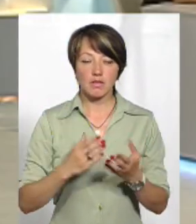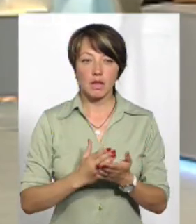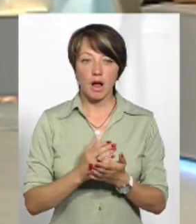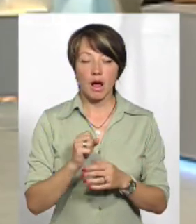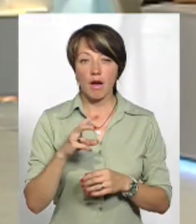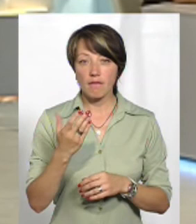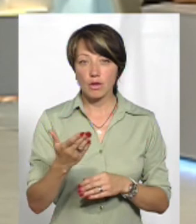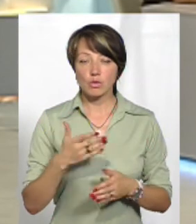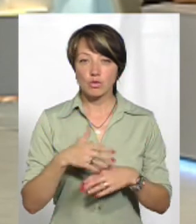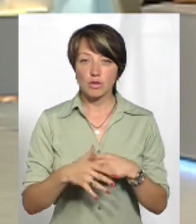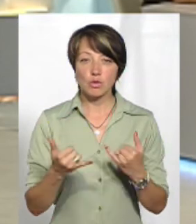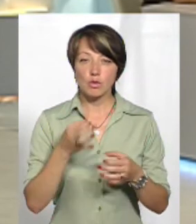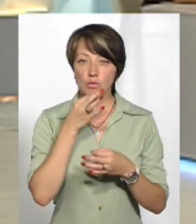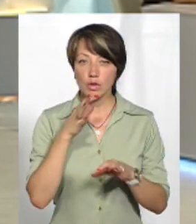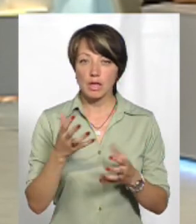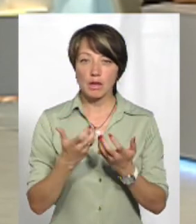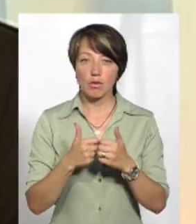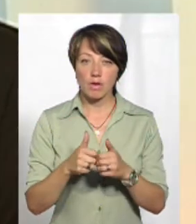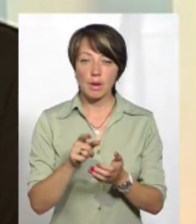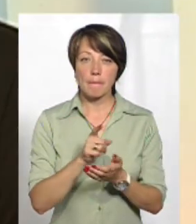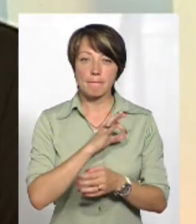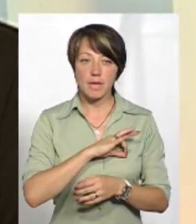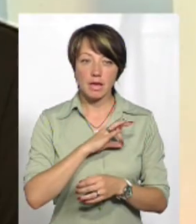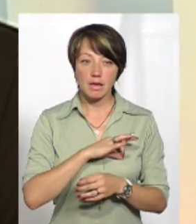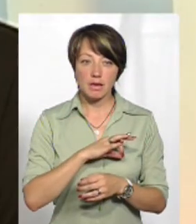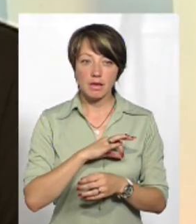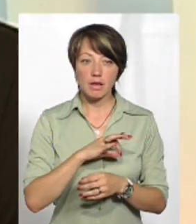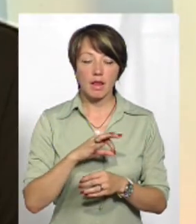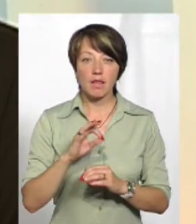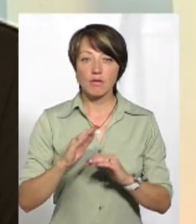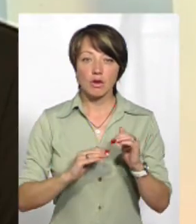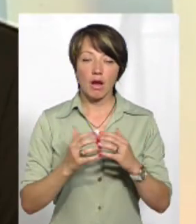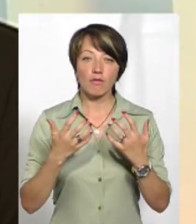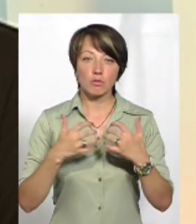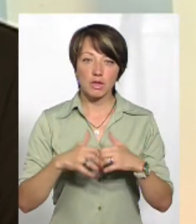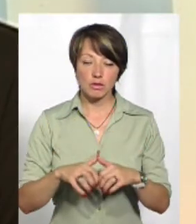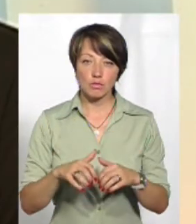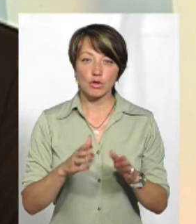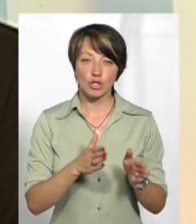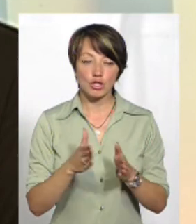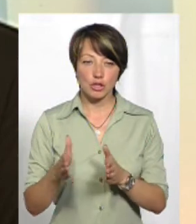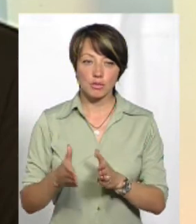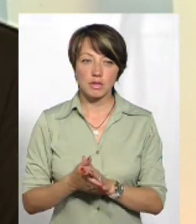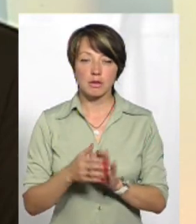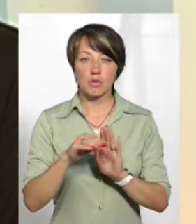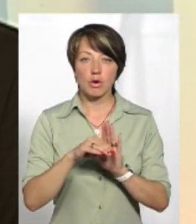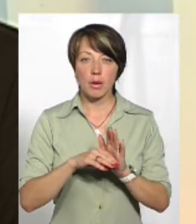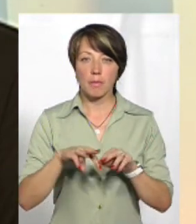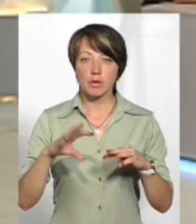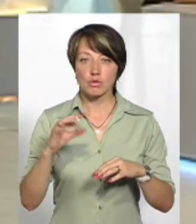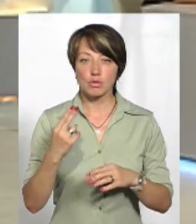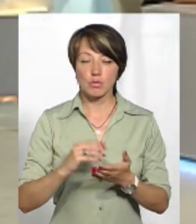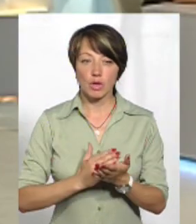ветеранів. А ви розумієте, що сьогодні будь-яке нарахування пільгів, воно не йде в ручному режимі, воно йде в автоматизованому. Це є програма